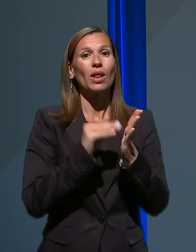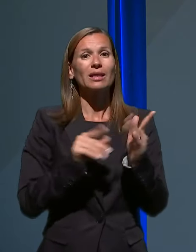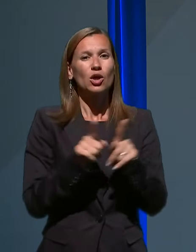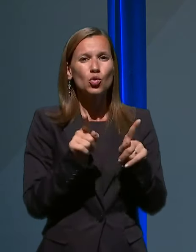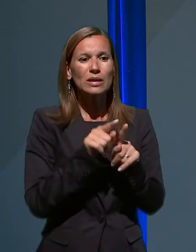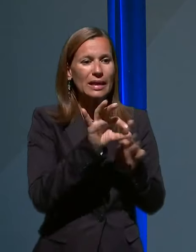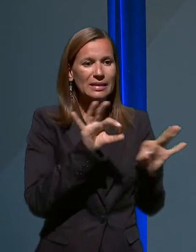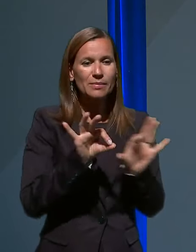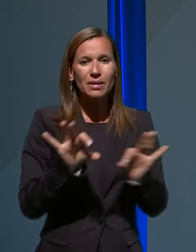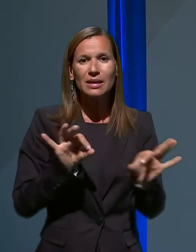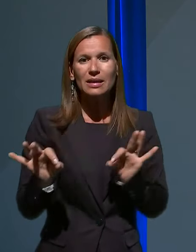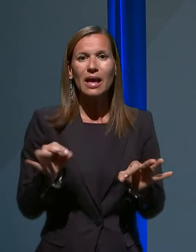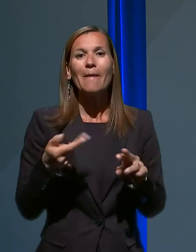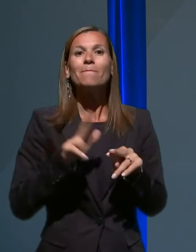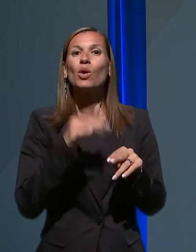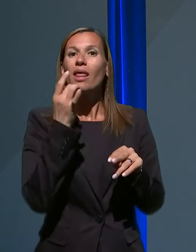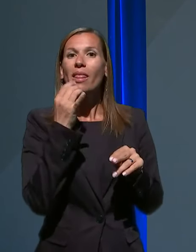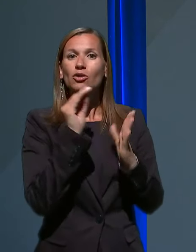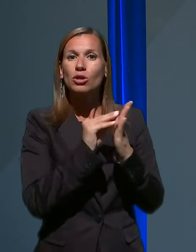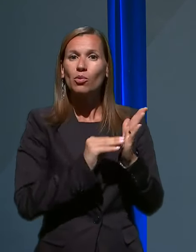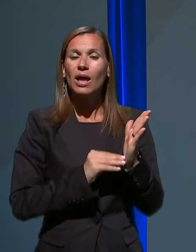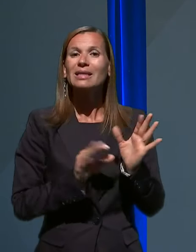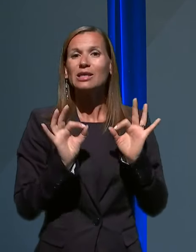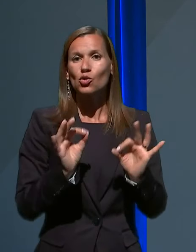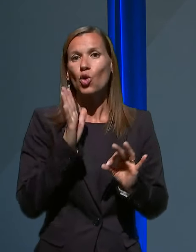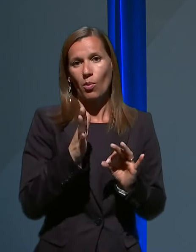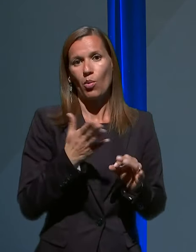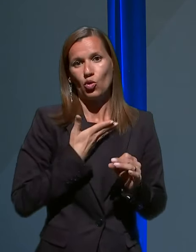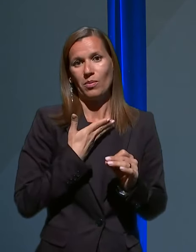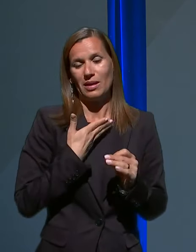Bolj natančne podatke bomo gotovo imeli retrogradno.